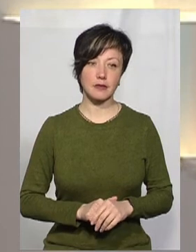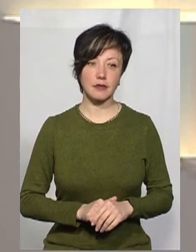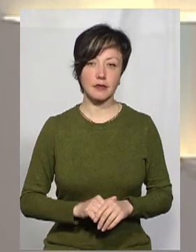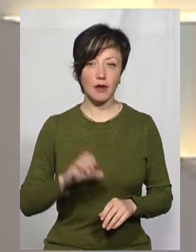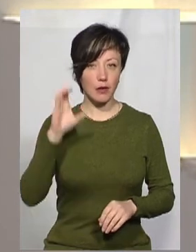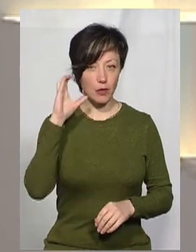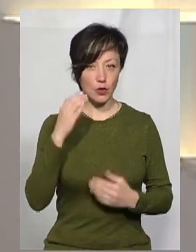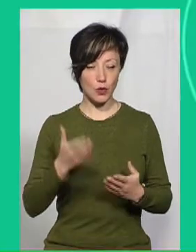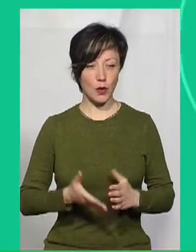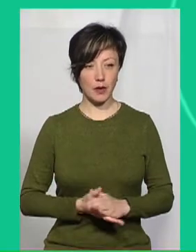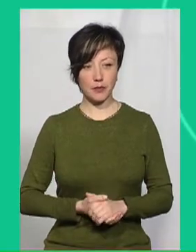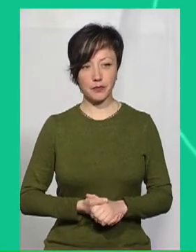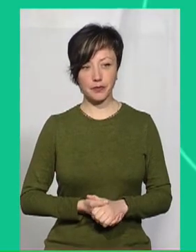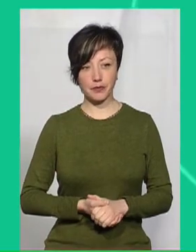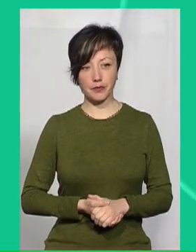Послухаємо її.